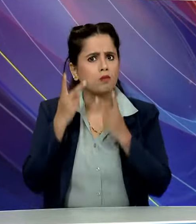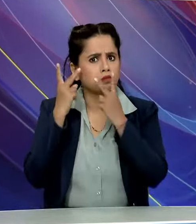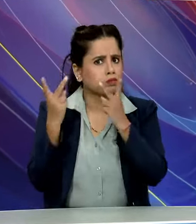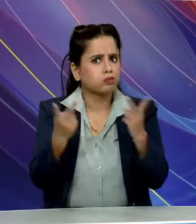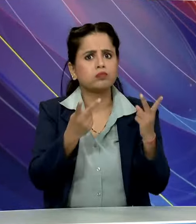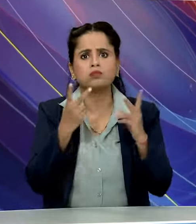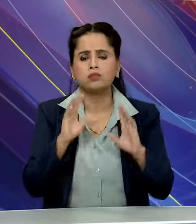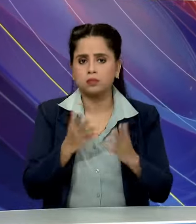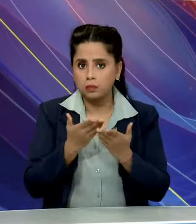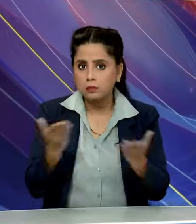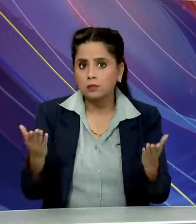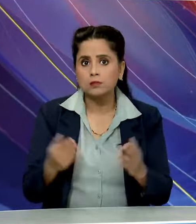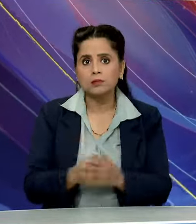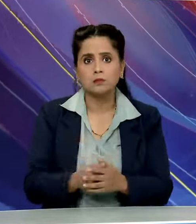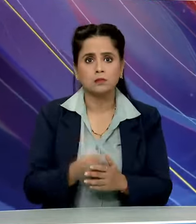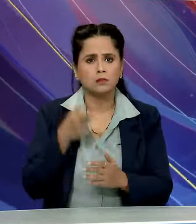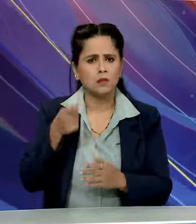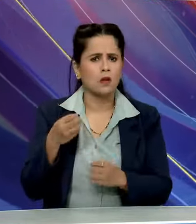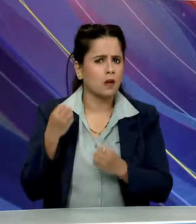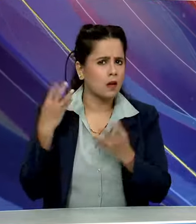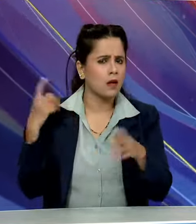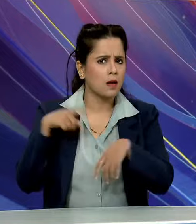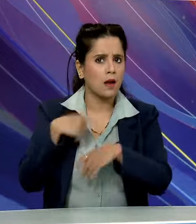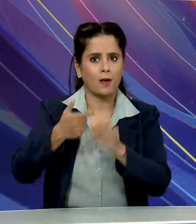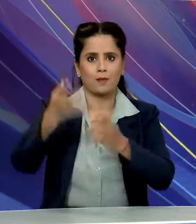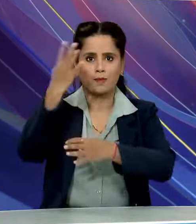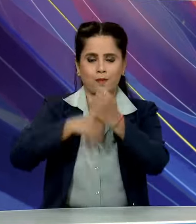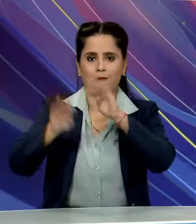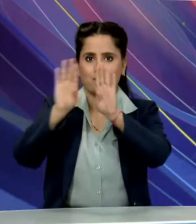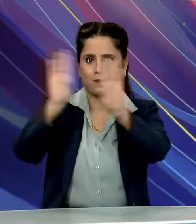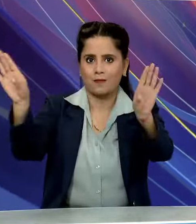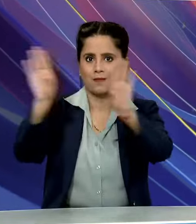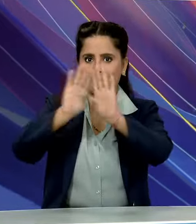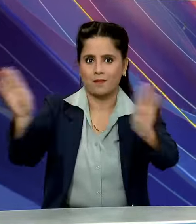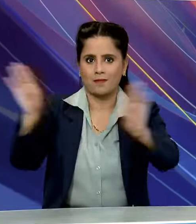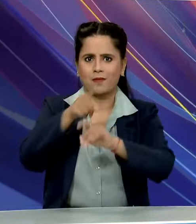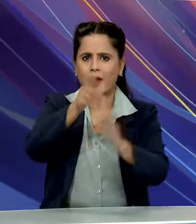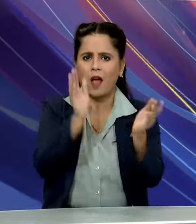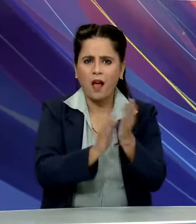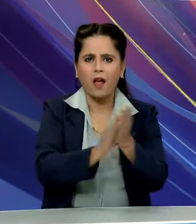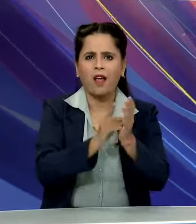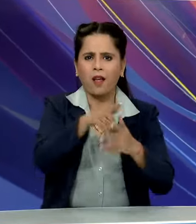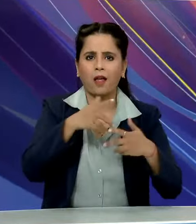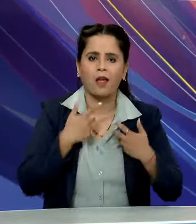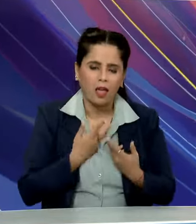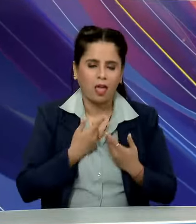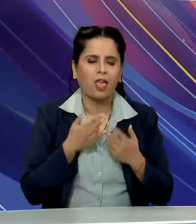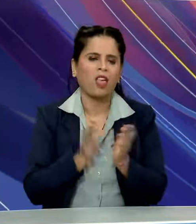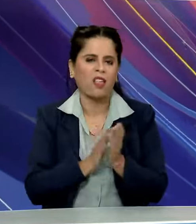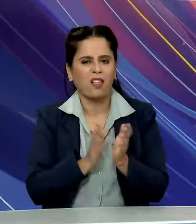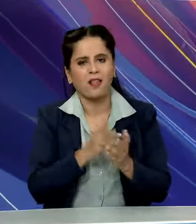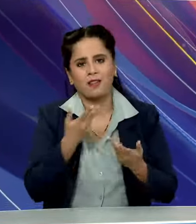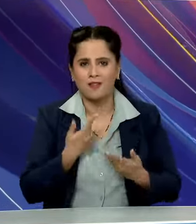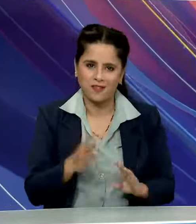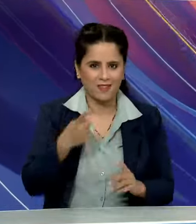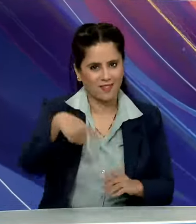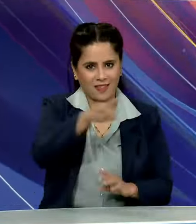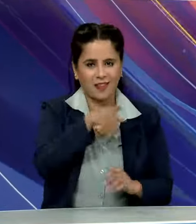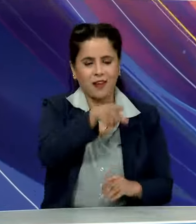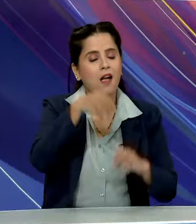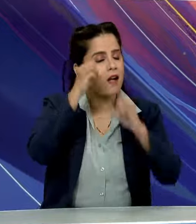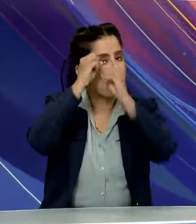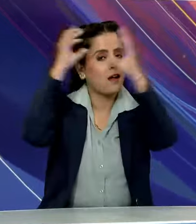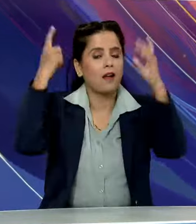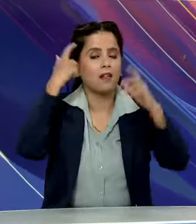इतनी बार कर्टेंग खुले कि आप तालिया बजाते ठक गए आप करपना कर